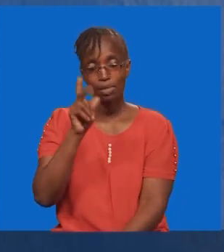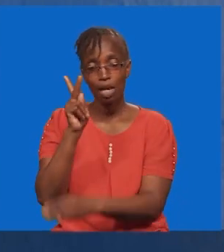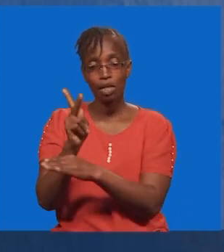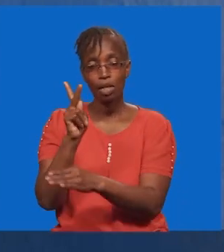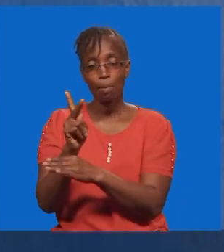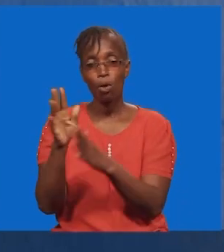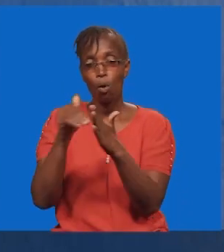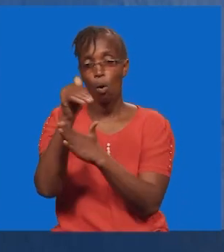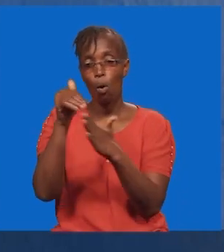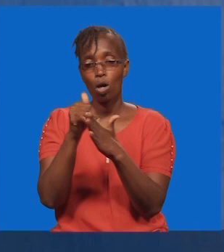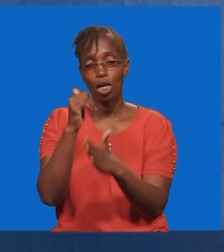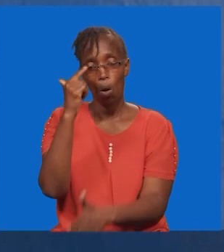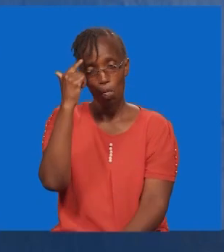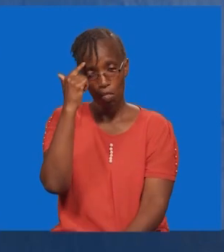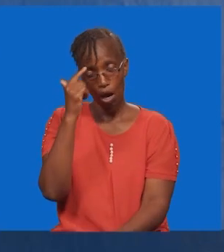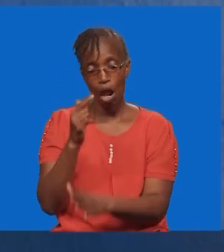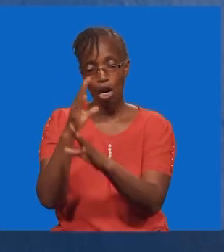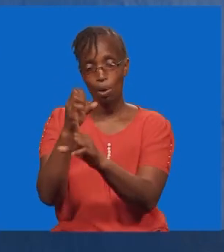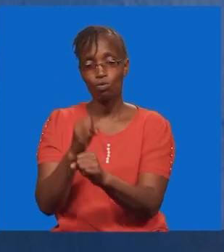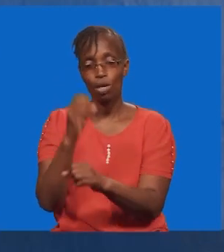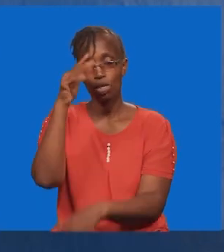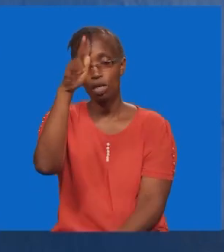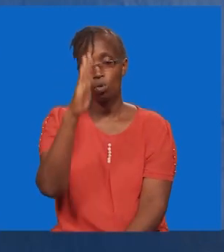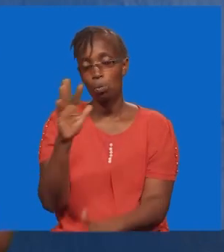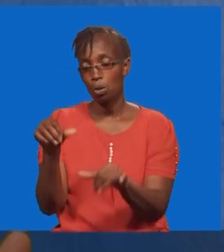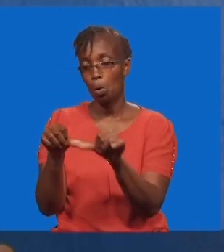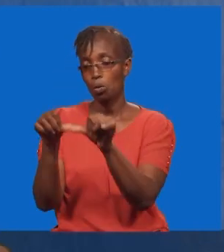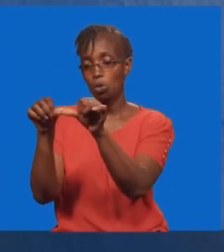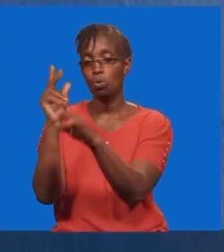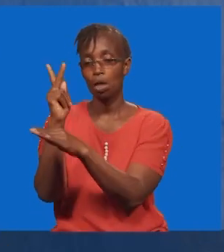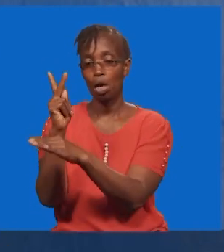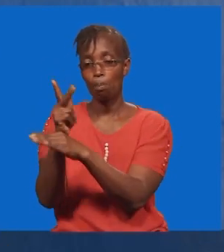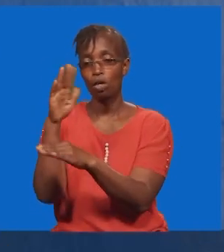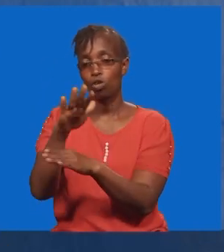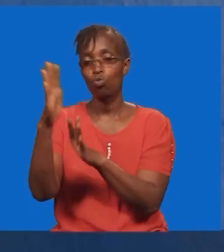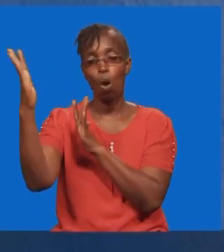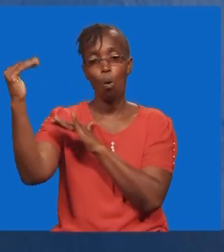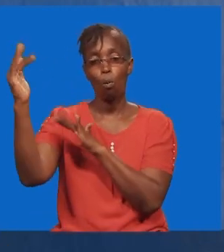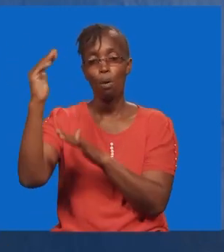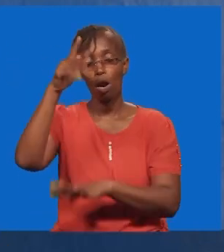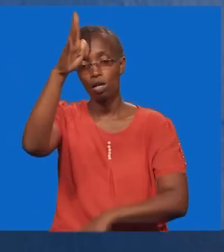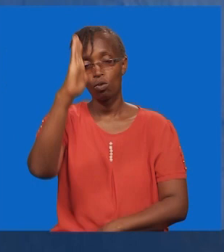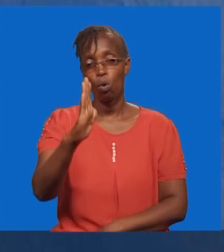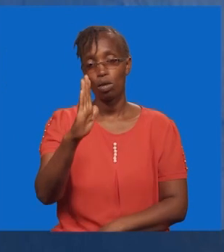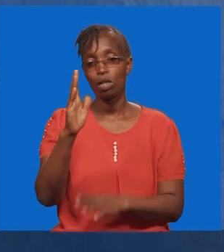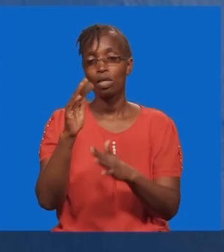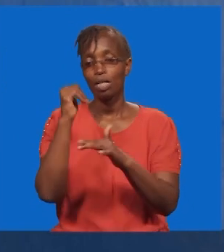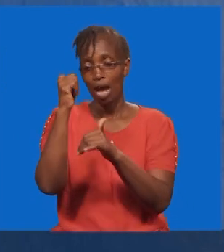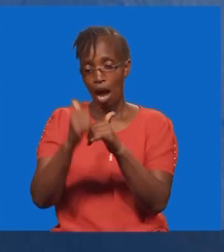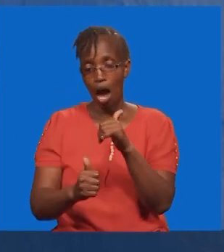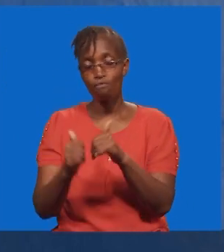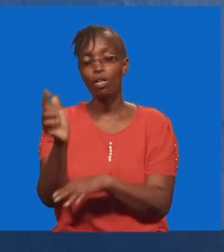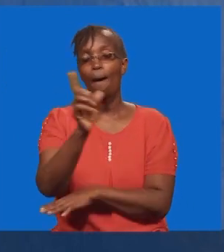mawazo yetu kwa mwenyezi. Mungu. Endelea kueka mawazo yako kwa mwenyezi Mungu. Ndakika